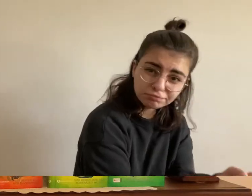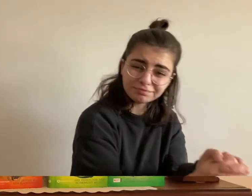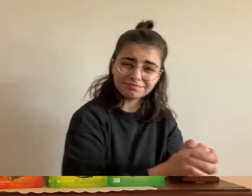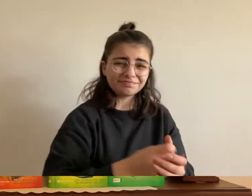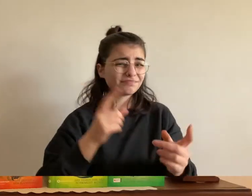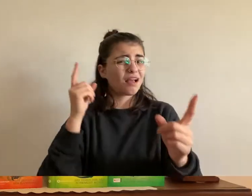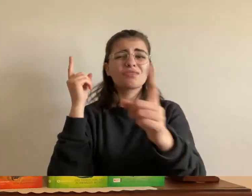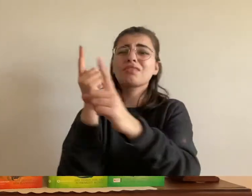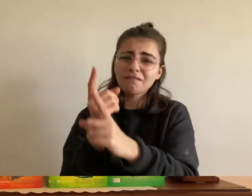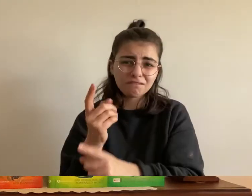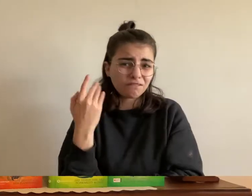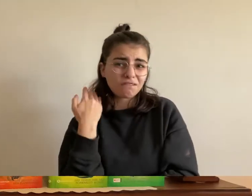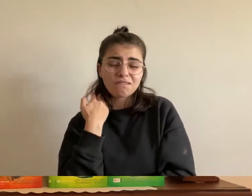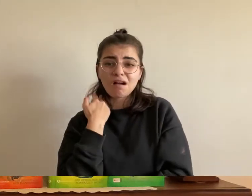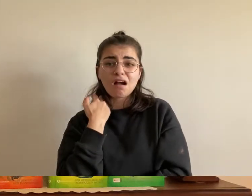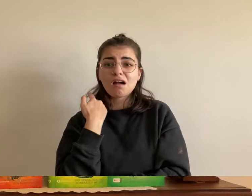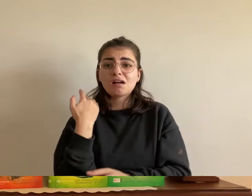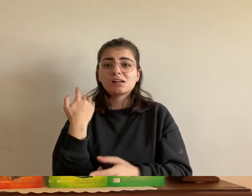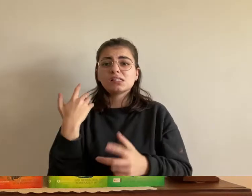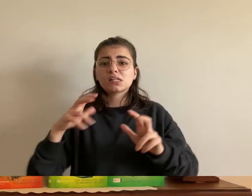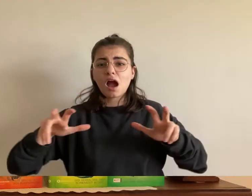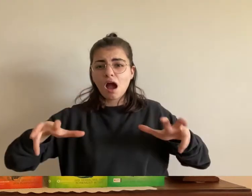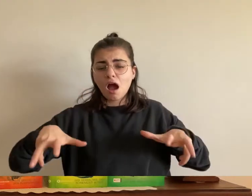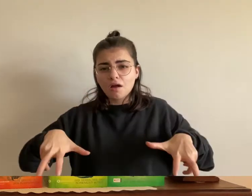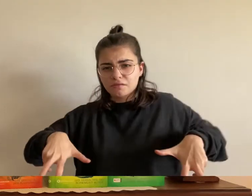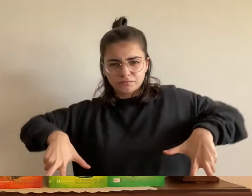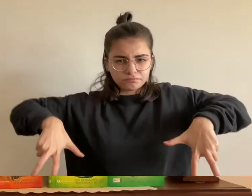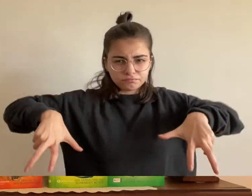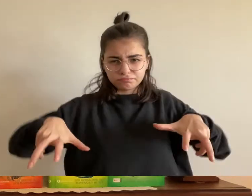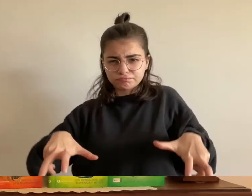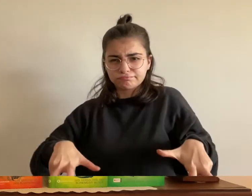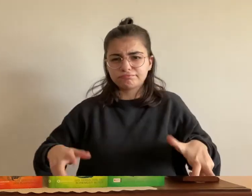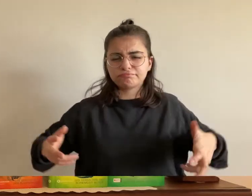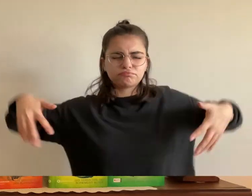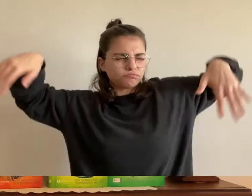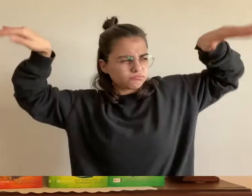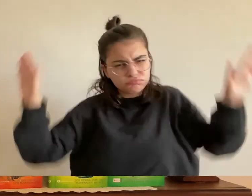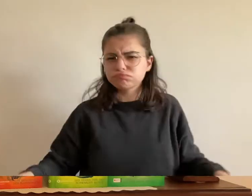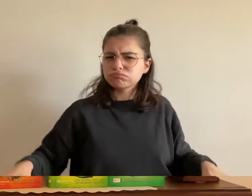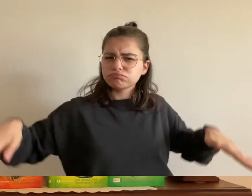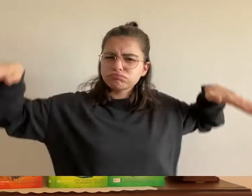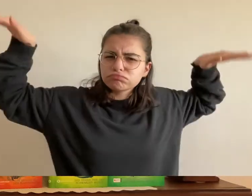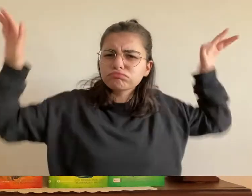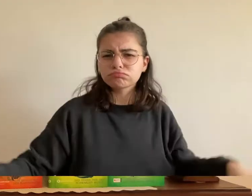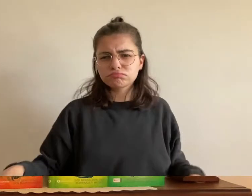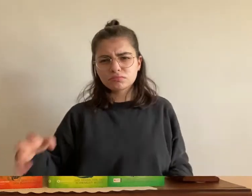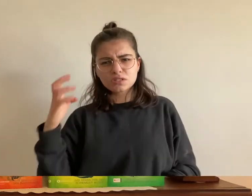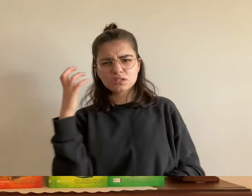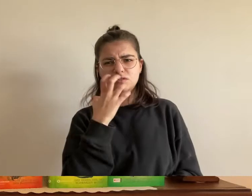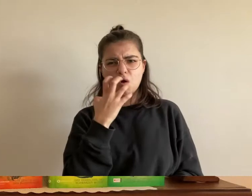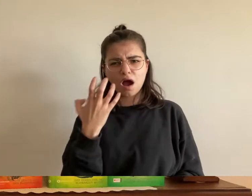und traf nicht richtig und verletzt richtete der greif sich wieder auf und schlug wütend mit den flügeln